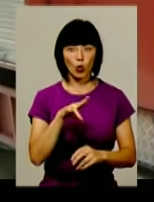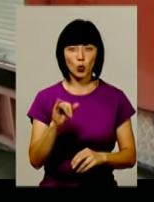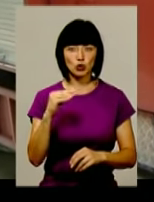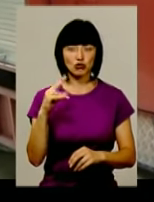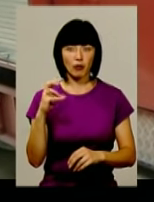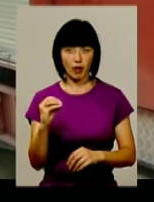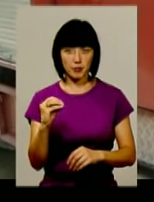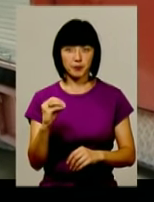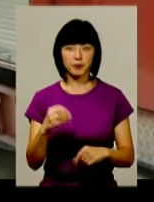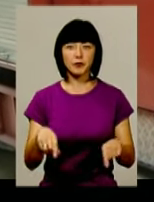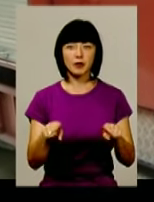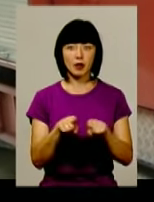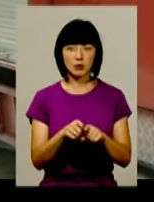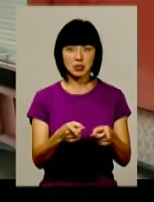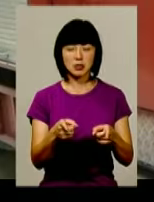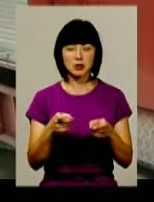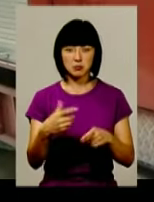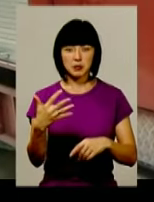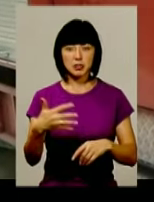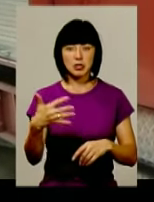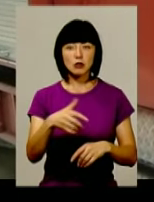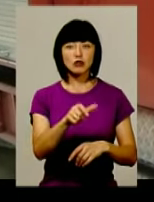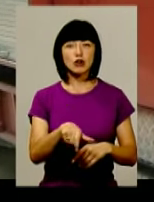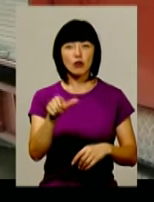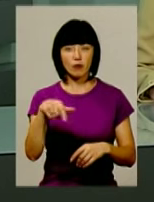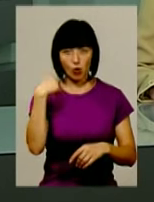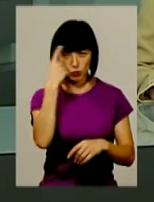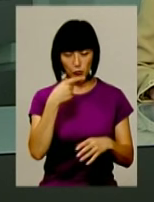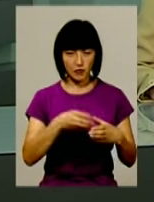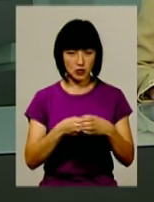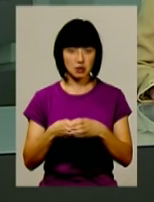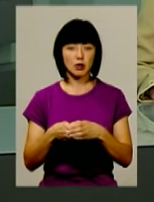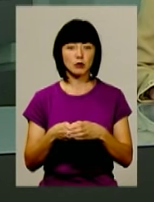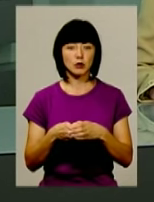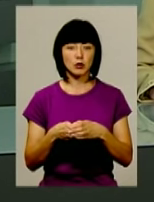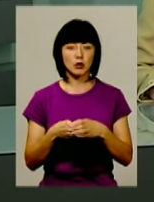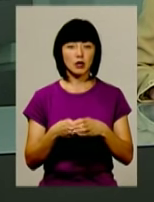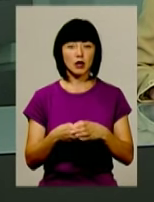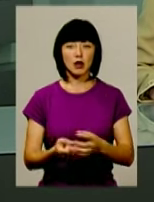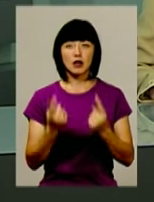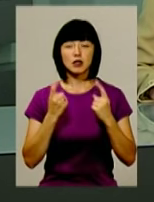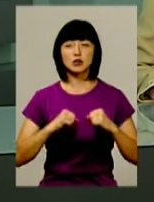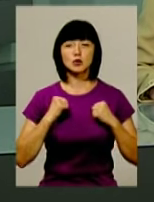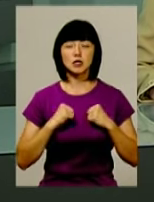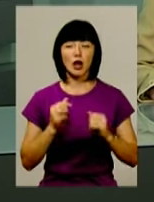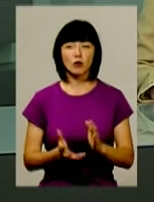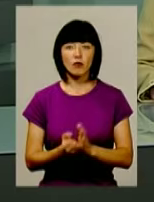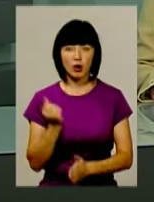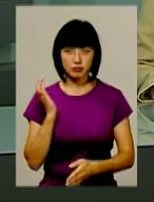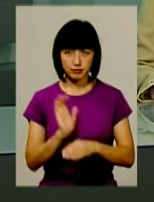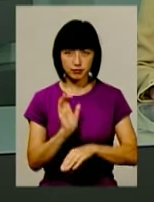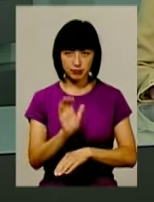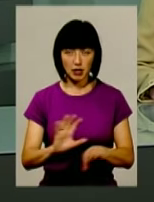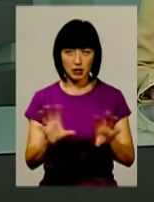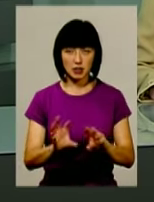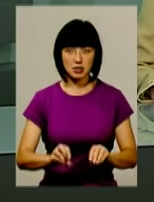додатково залучено понад 50 чоловік особового складу. Чималі зусилля рятувальники кинули на гасіння